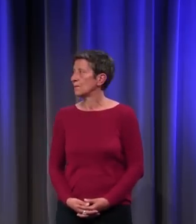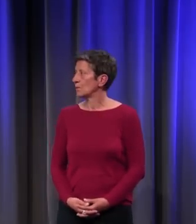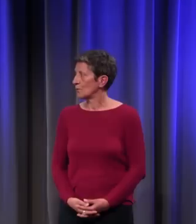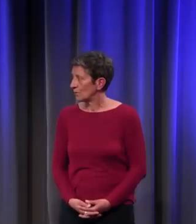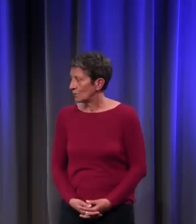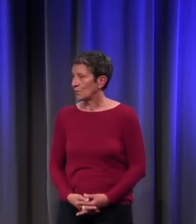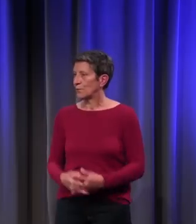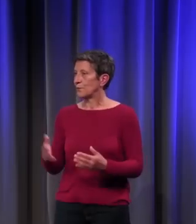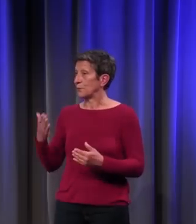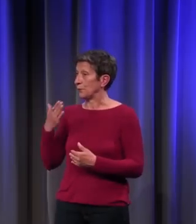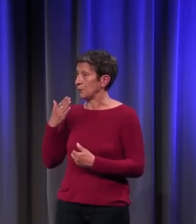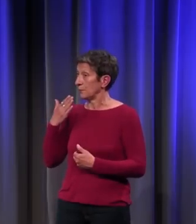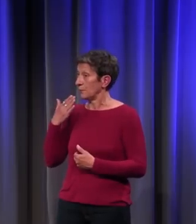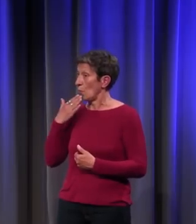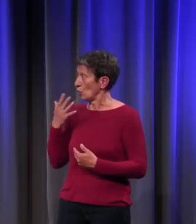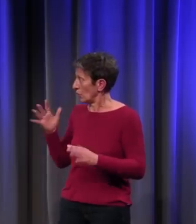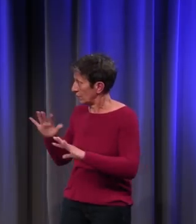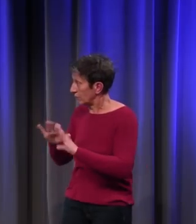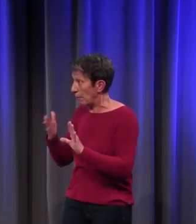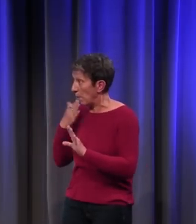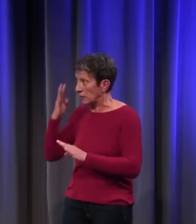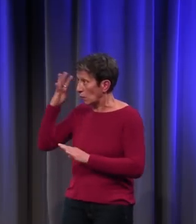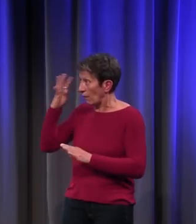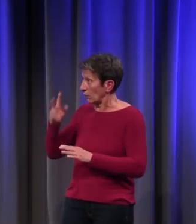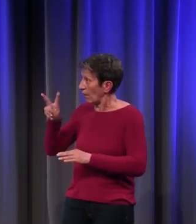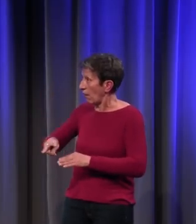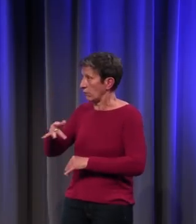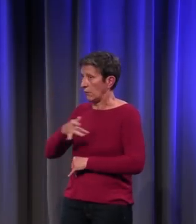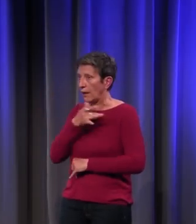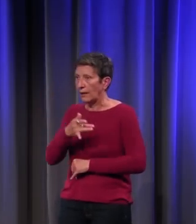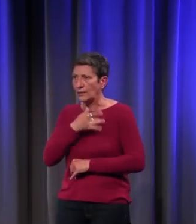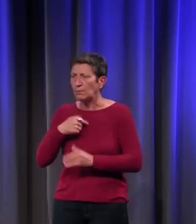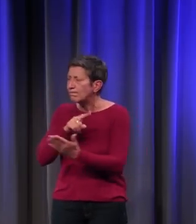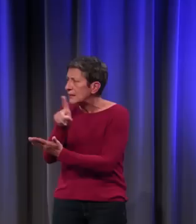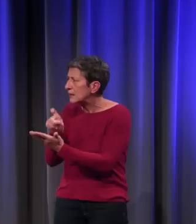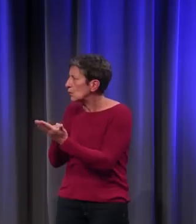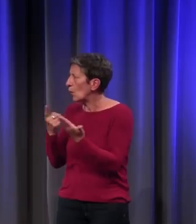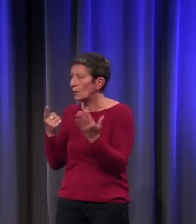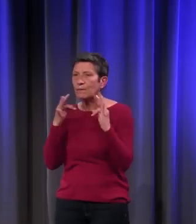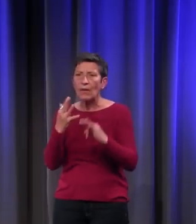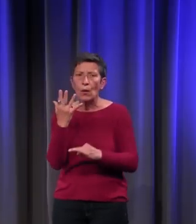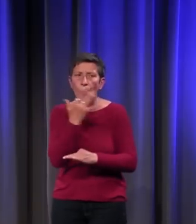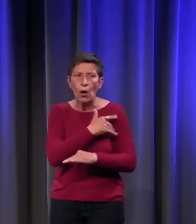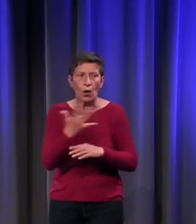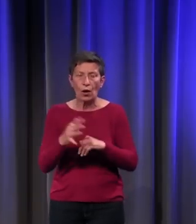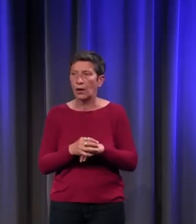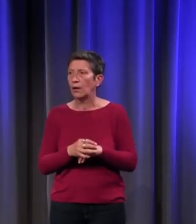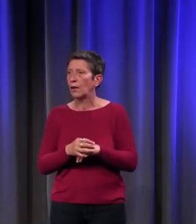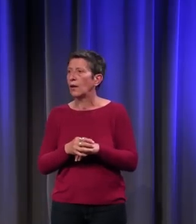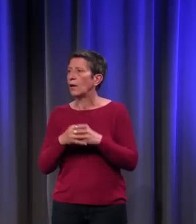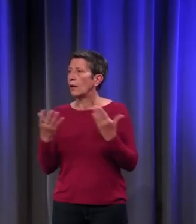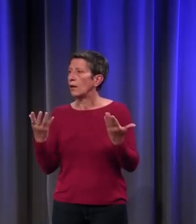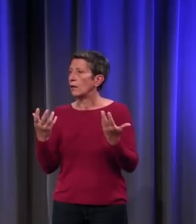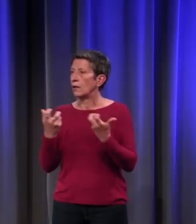Je voulais d'abord vous remercier pour votre exposé.'était passionnant. Et ensuite,'avais une question par rapport à la couleur que portent les